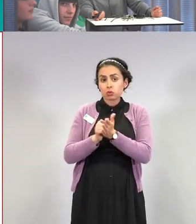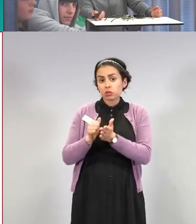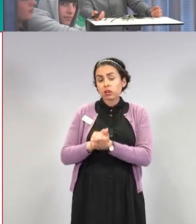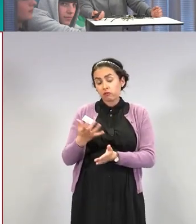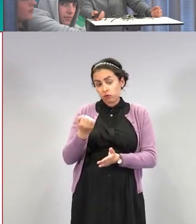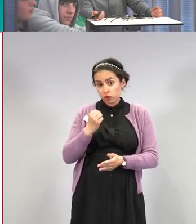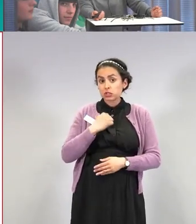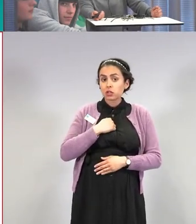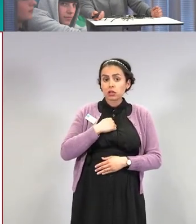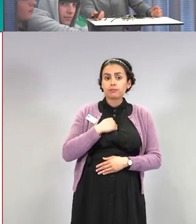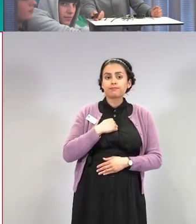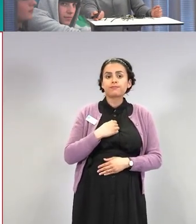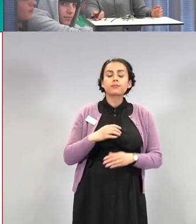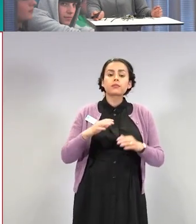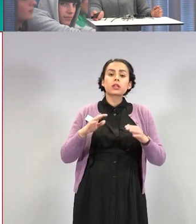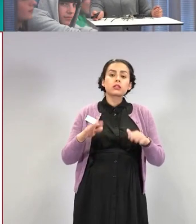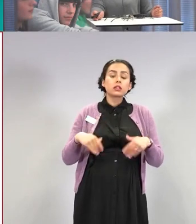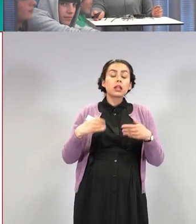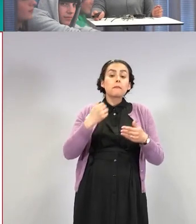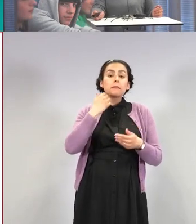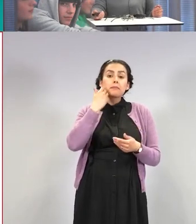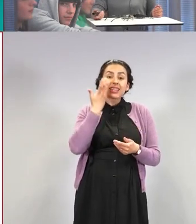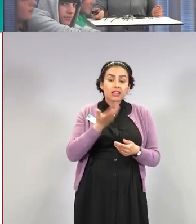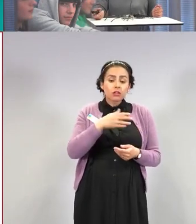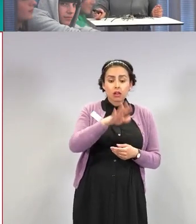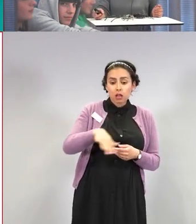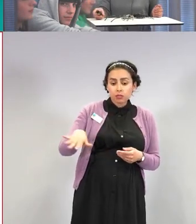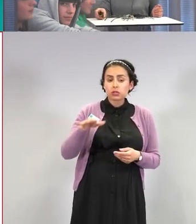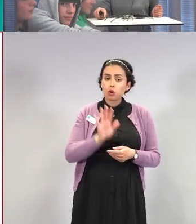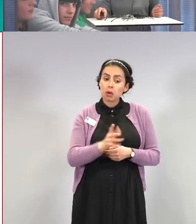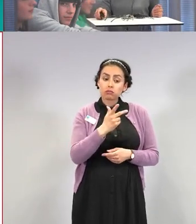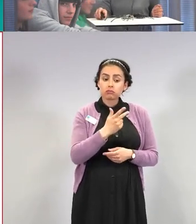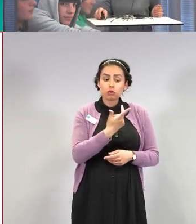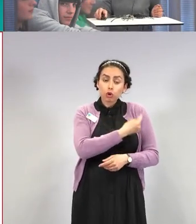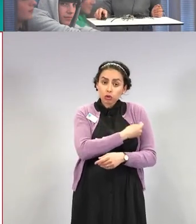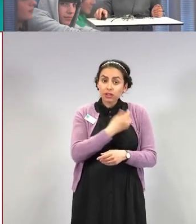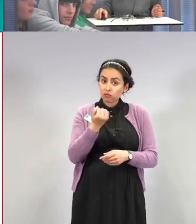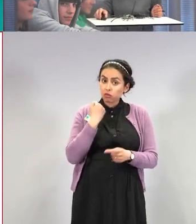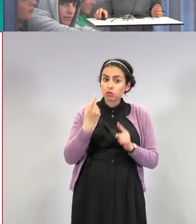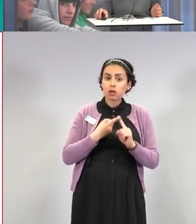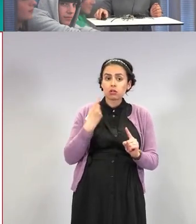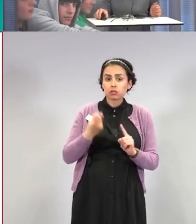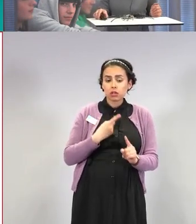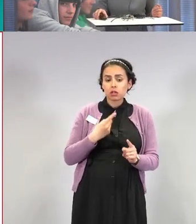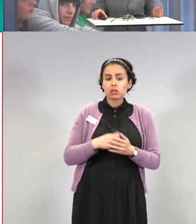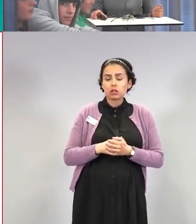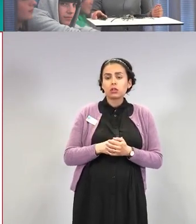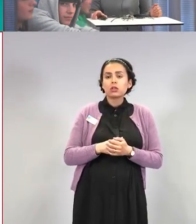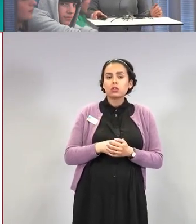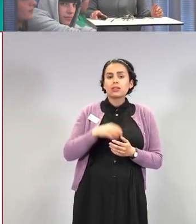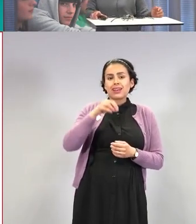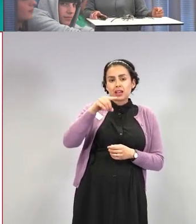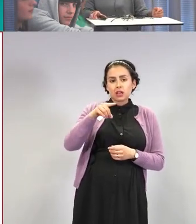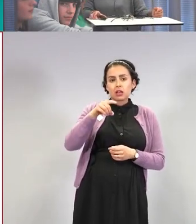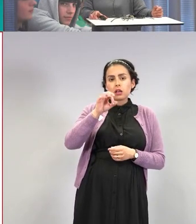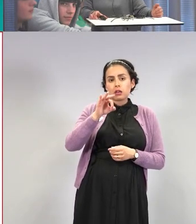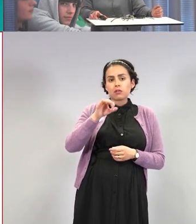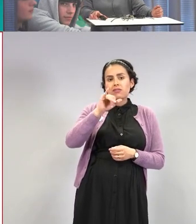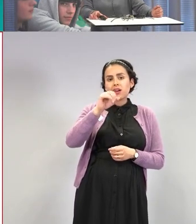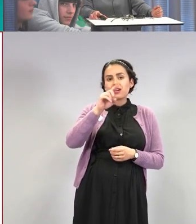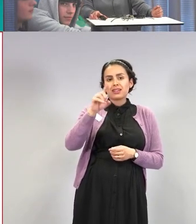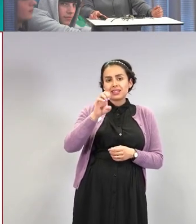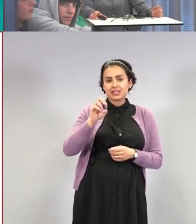Sitten milloin lasten rokottaminen voidaan aloittaa? Onko rokotteita tutkittu? Pfizerin rokotetta on tutkittu jo 12-15